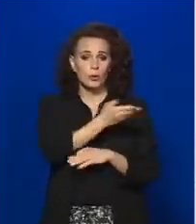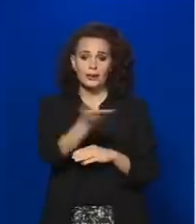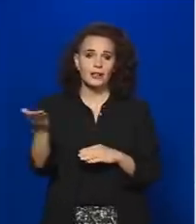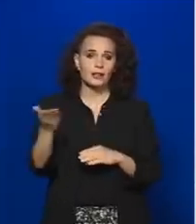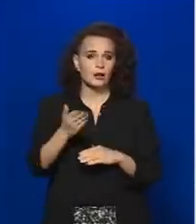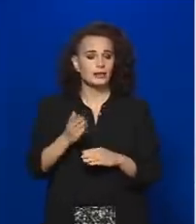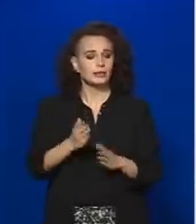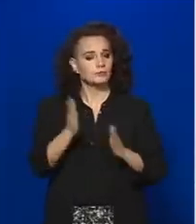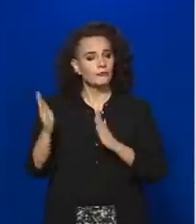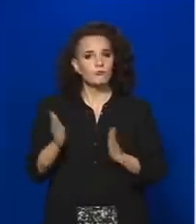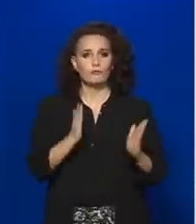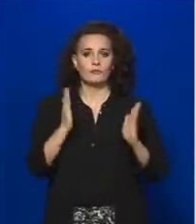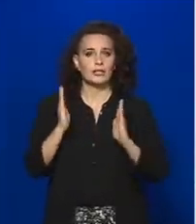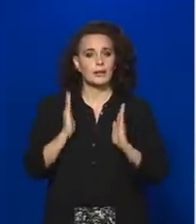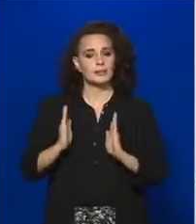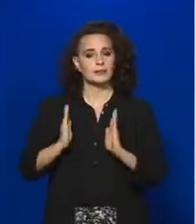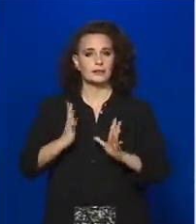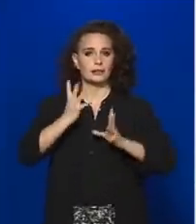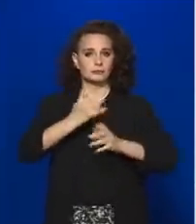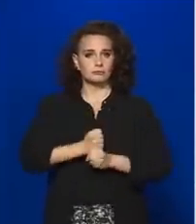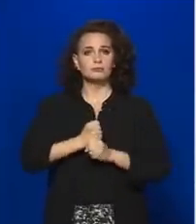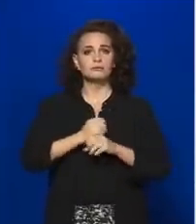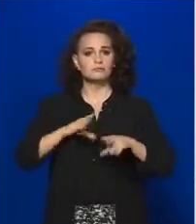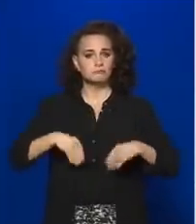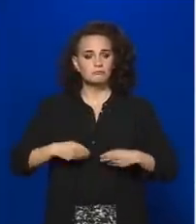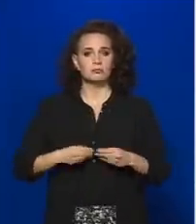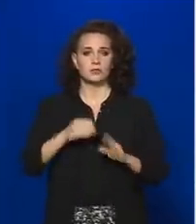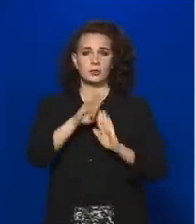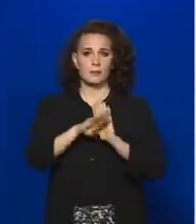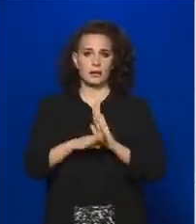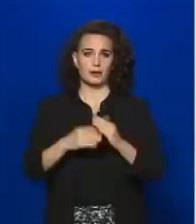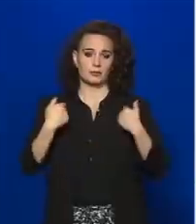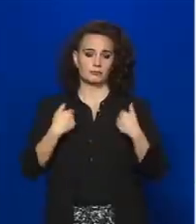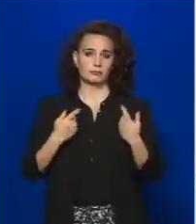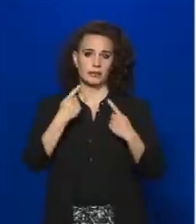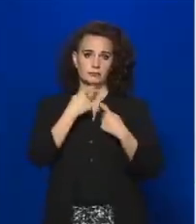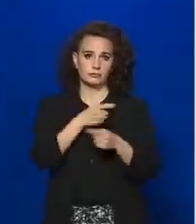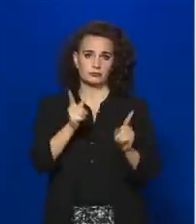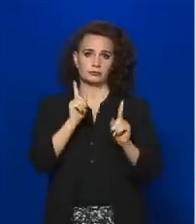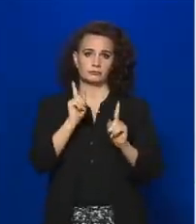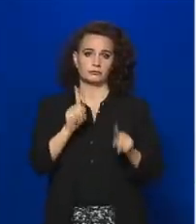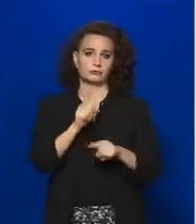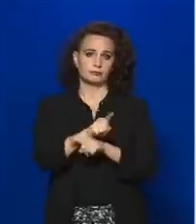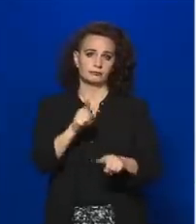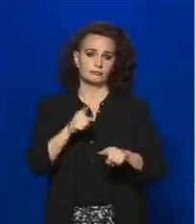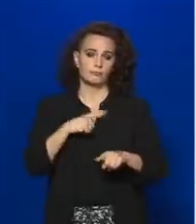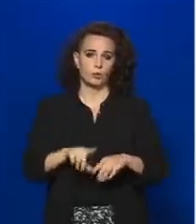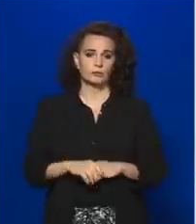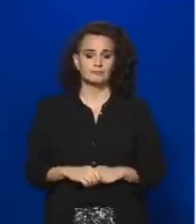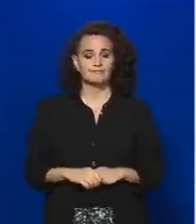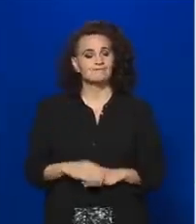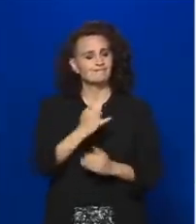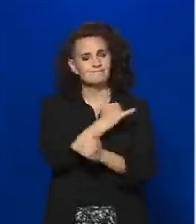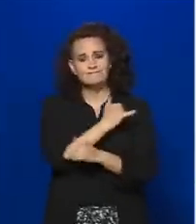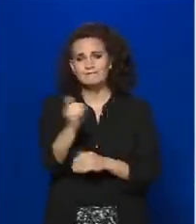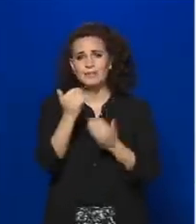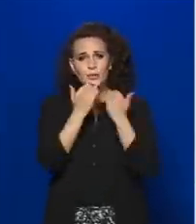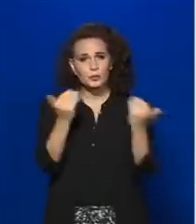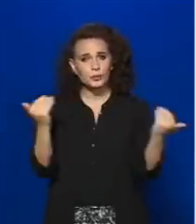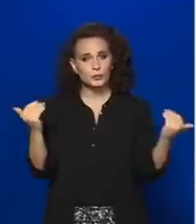betartották azokat a szabályokat, amelyeket hoztunk. Mindenkinek szeretnénk köszönetet mondani azért, hogy a